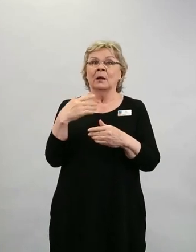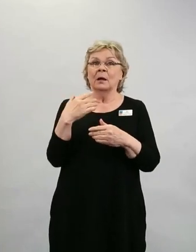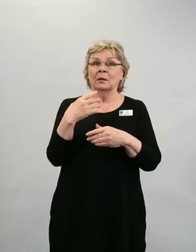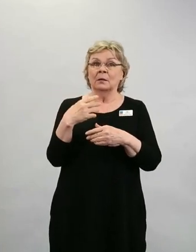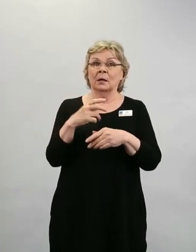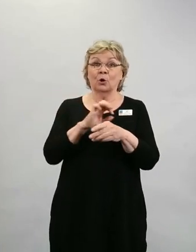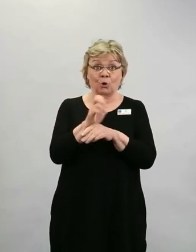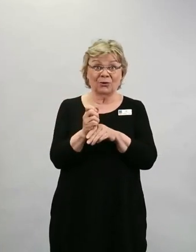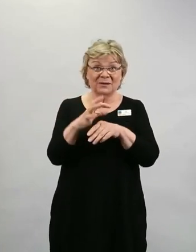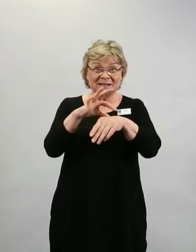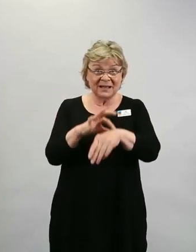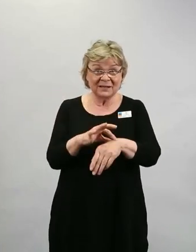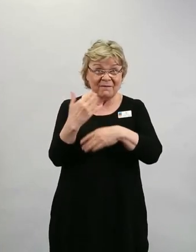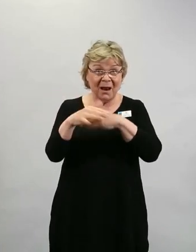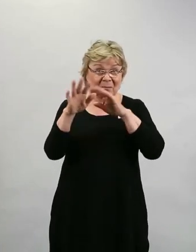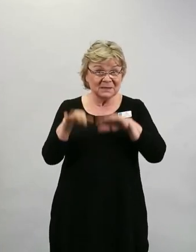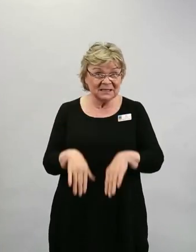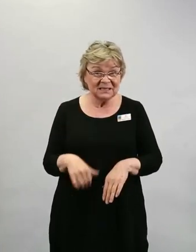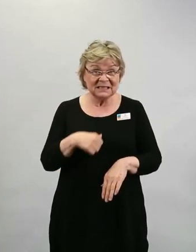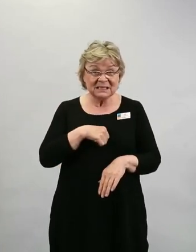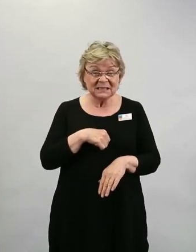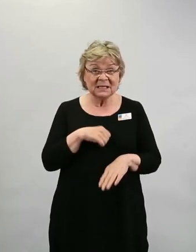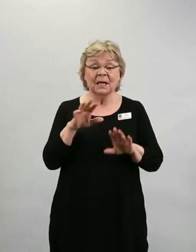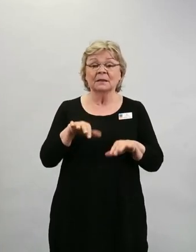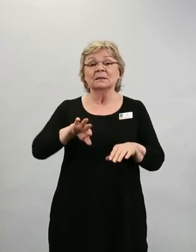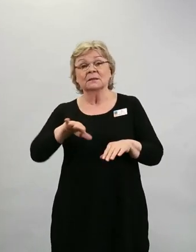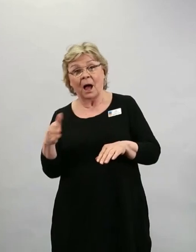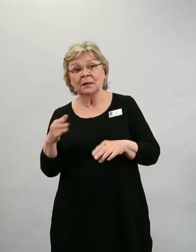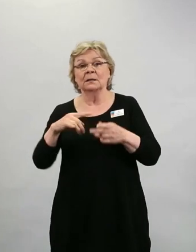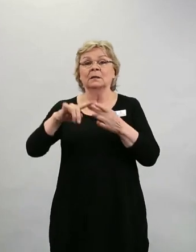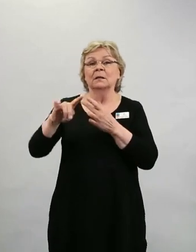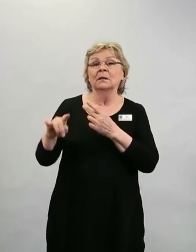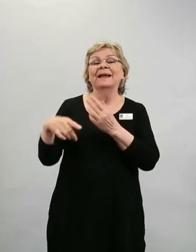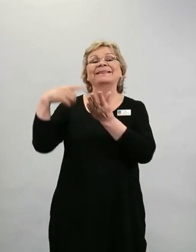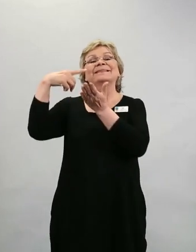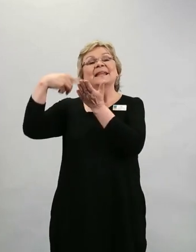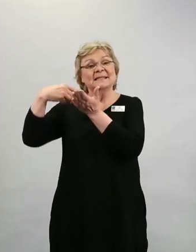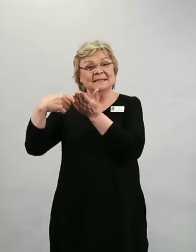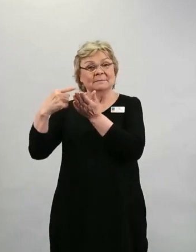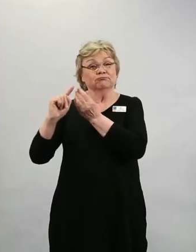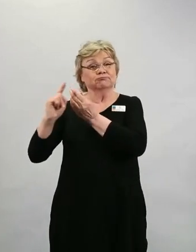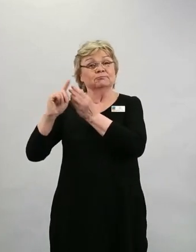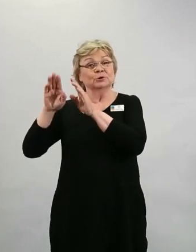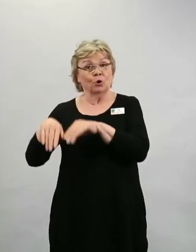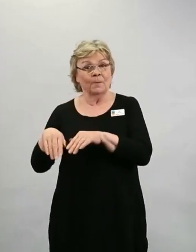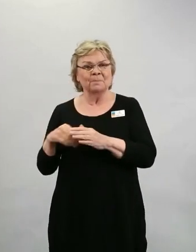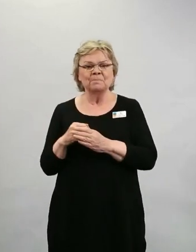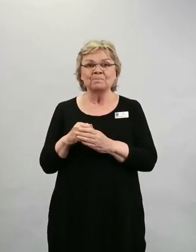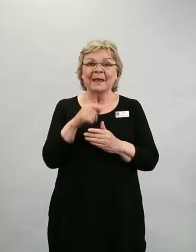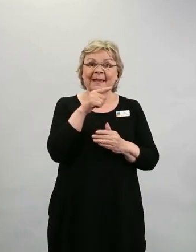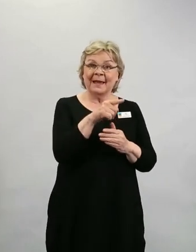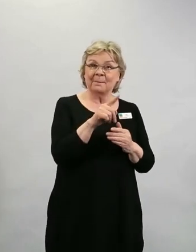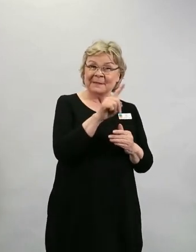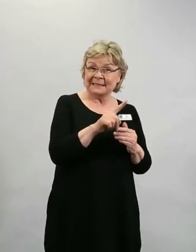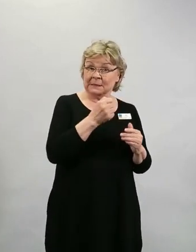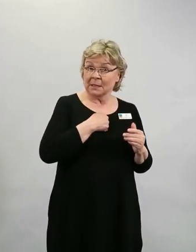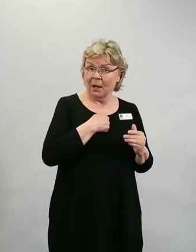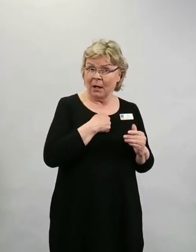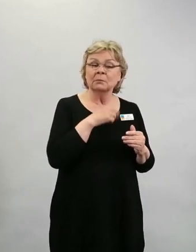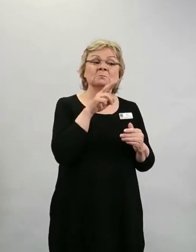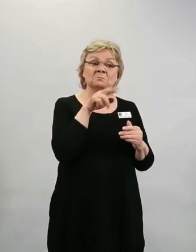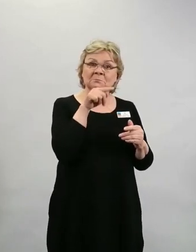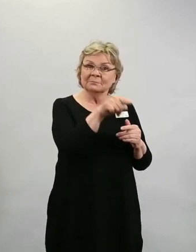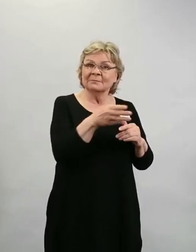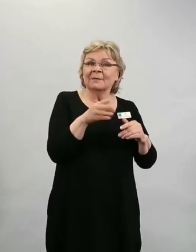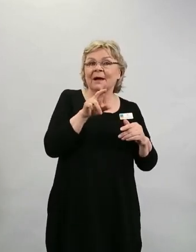että on käynyt vastikään testissä. Tämä on maksuttomasti siellä kanta.fi, ja